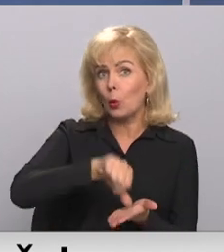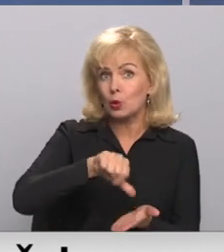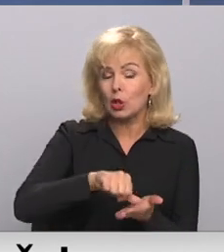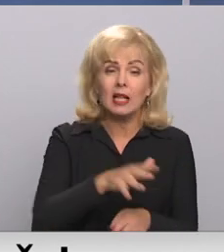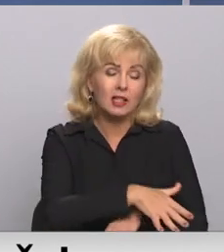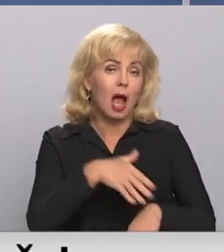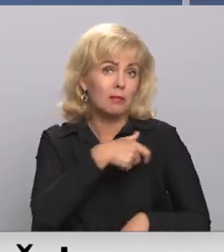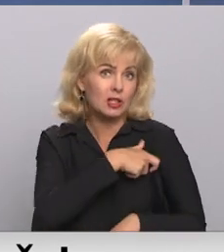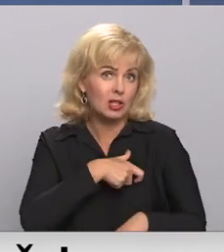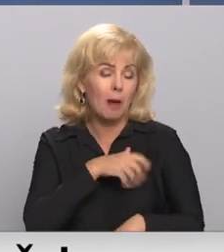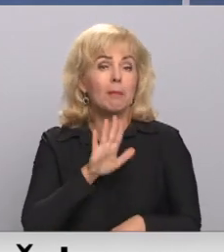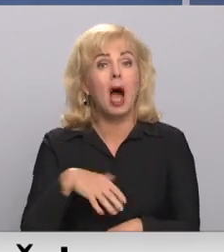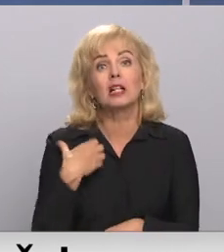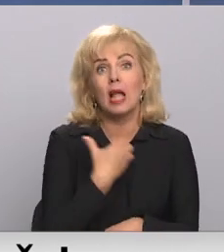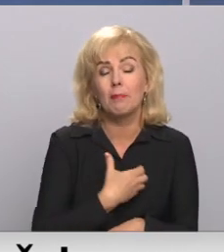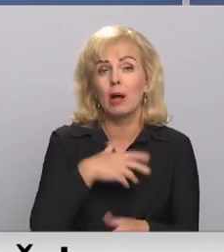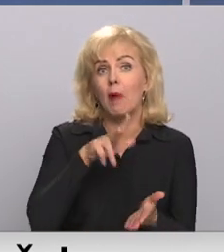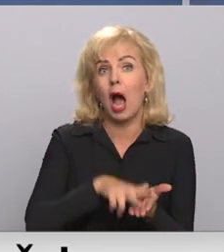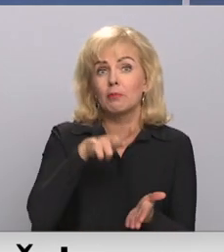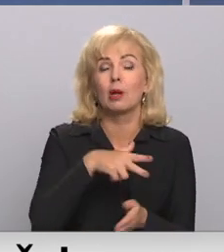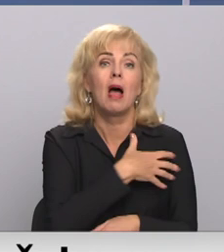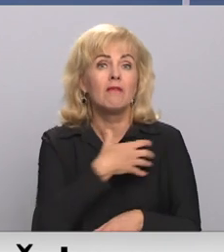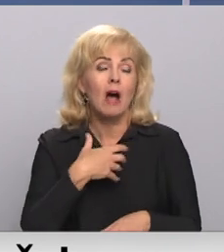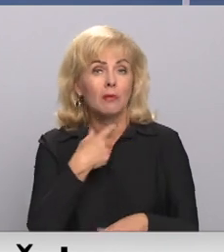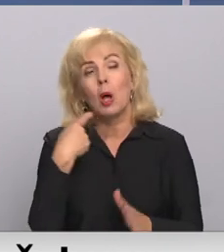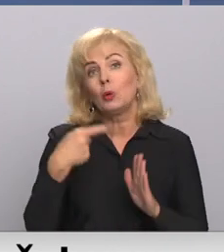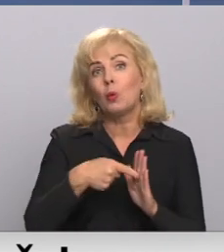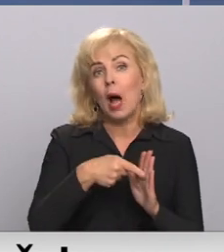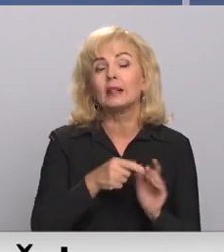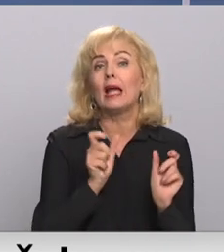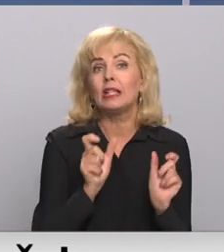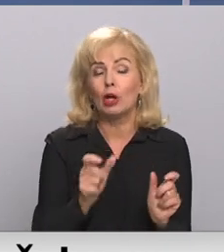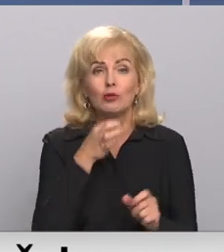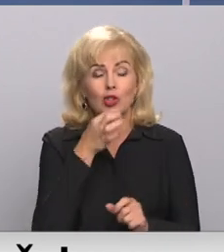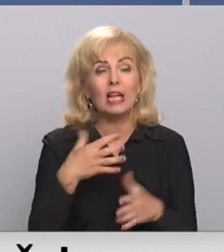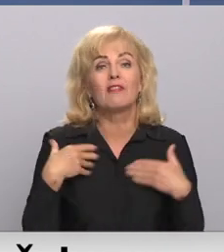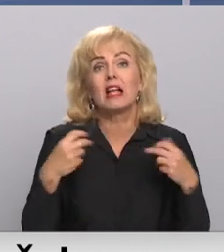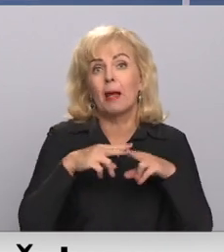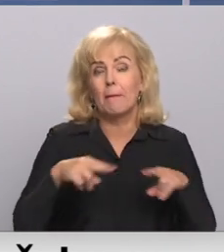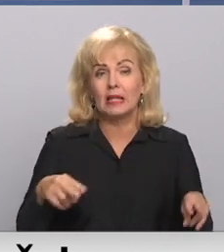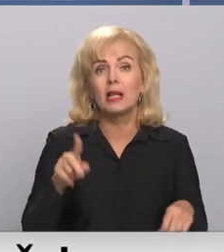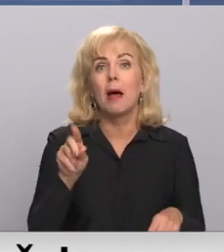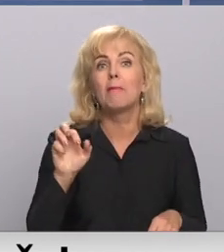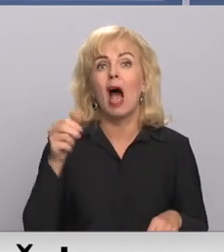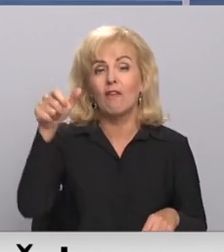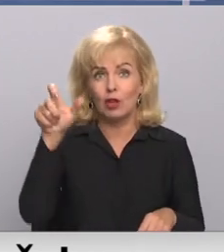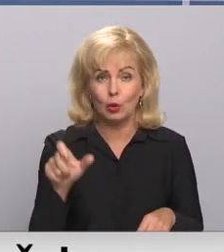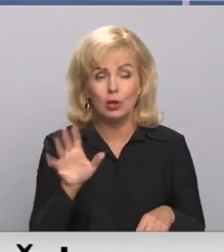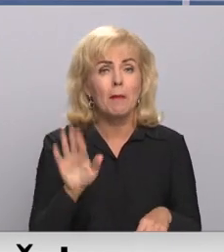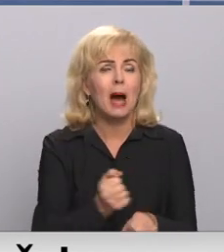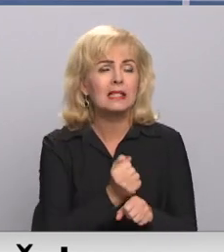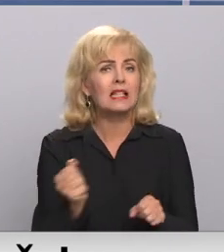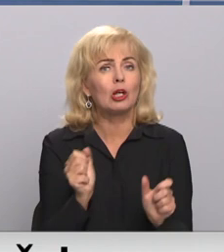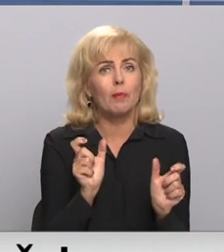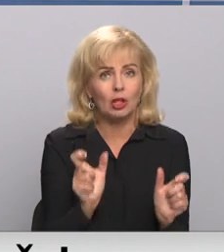sājums deputātus par nepieciešamību apstiprinātu valdības noteiktos ierobežojumus, sacīja veselības ministrs Daniels Pavļots. Pār stingrākiem